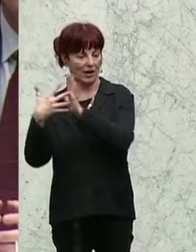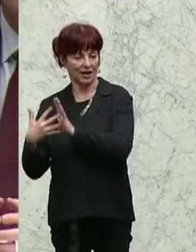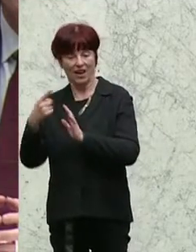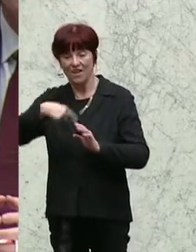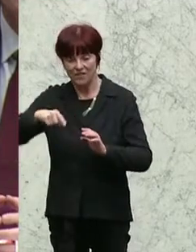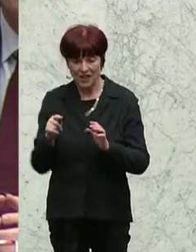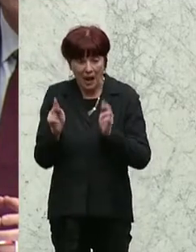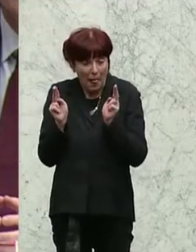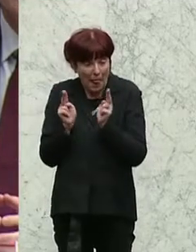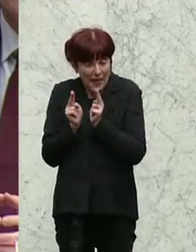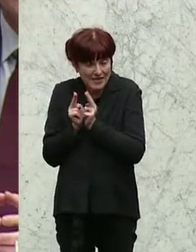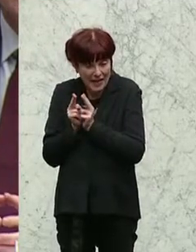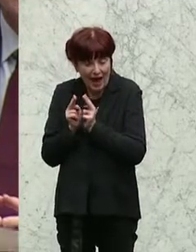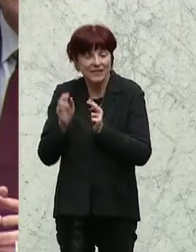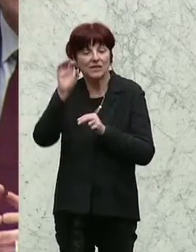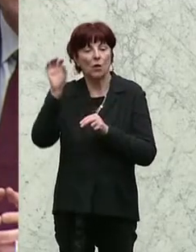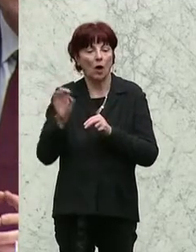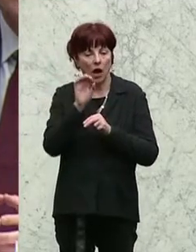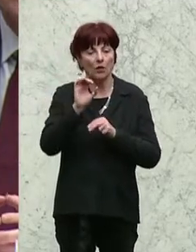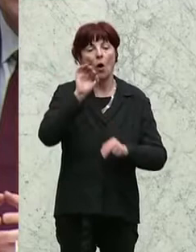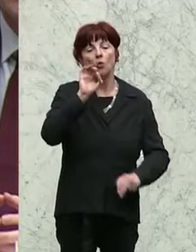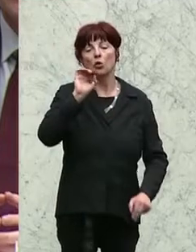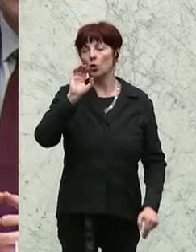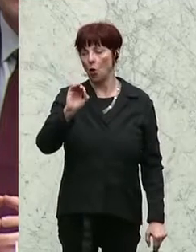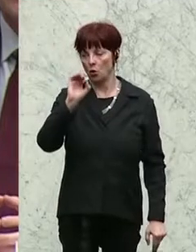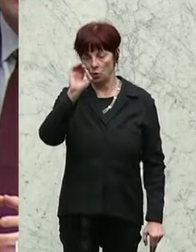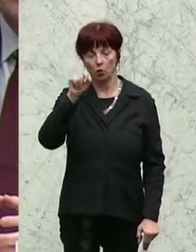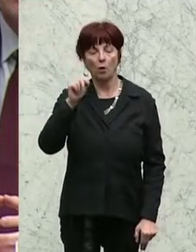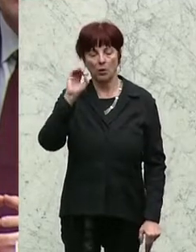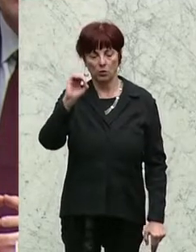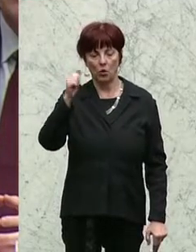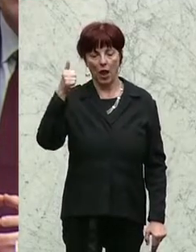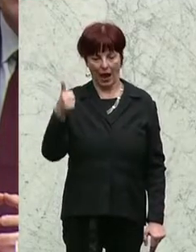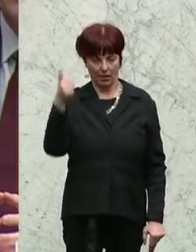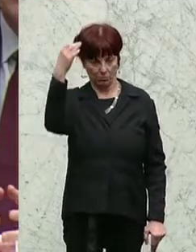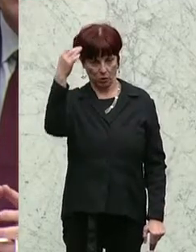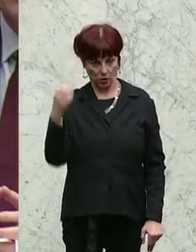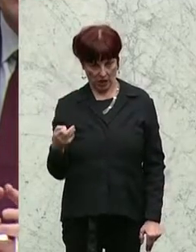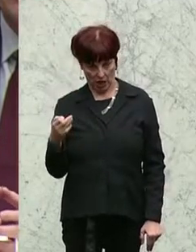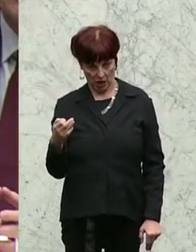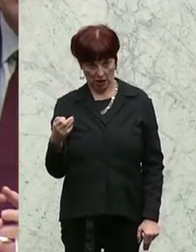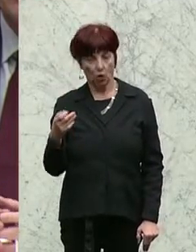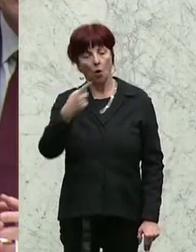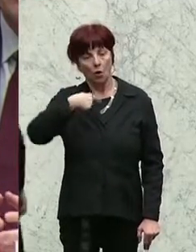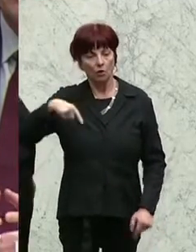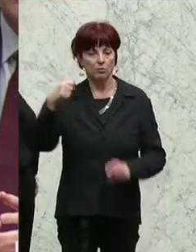0,01 Prozent des Budgets, das für Zwecke der Volksanwaltschaft eingesetzt wird.